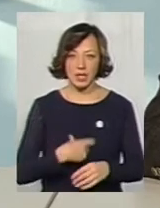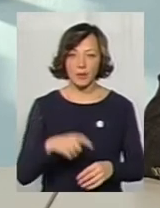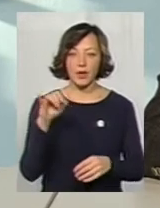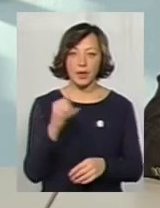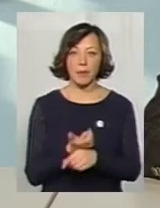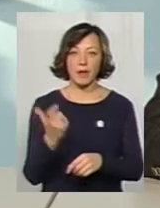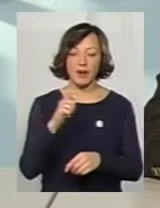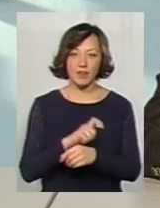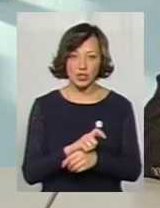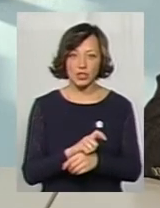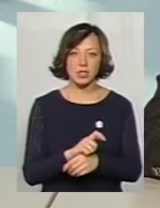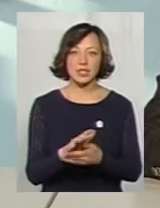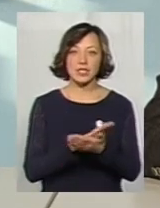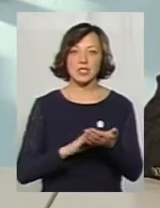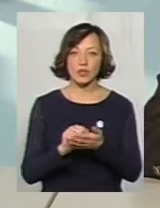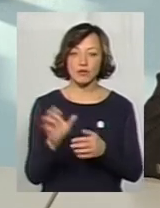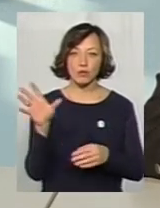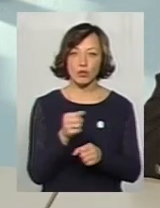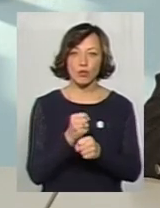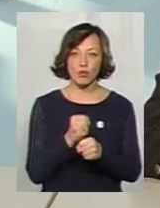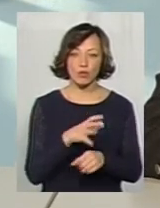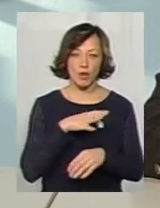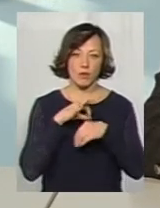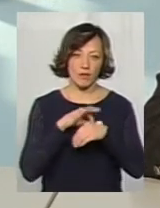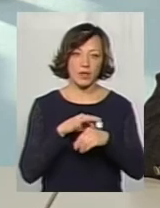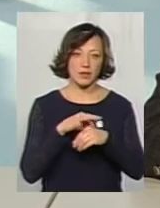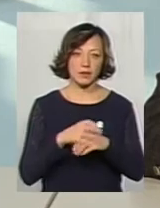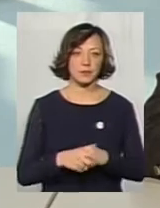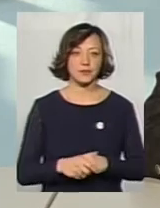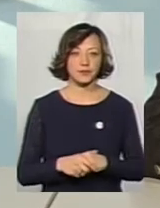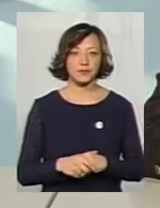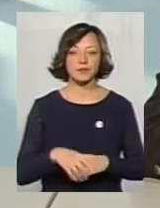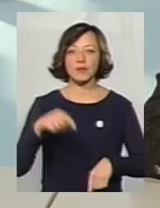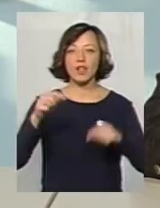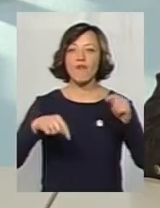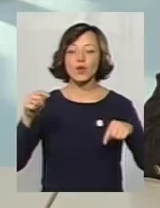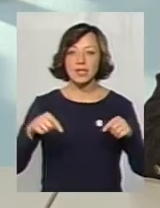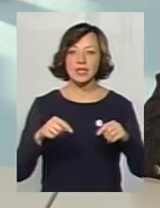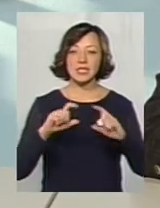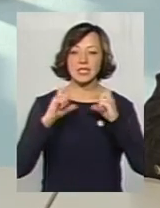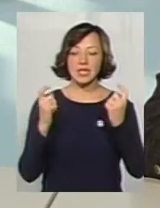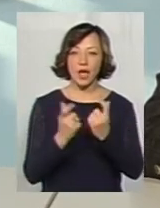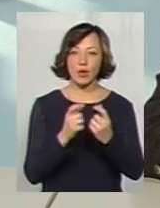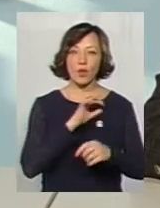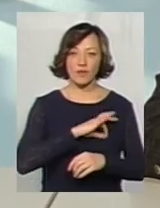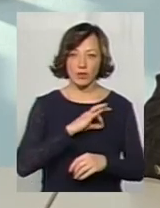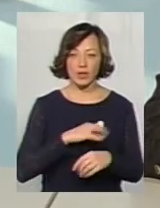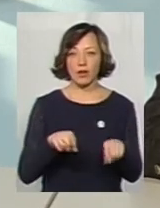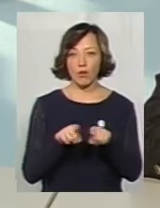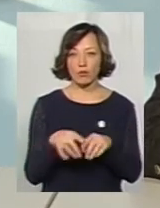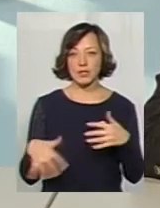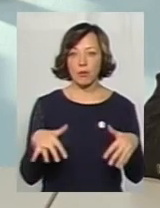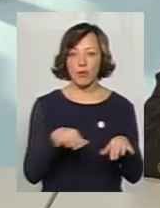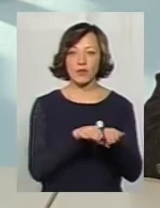перевищення, знищує всю ту роботу, яка була проведена. Восени стадіон експлуатувався на такому собі доволі